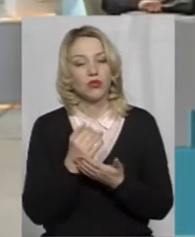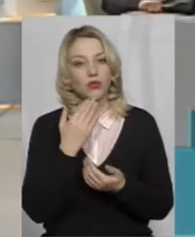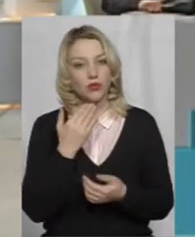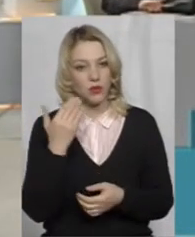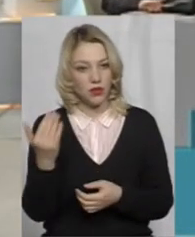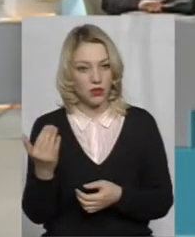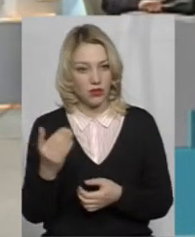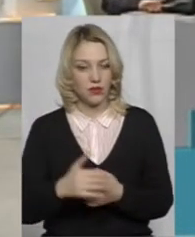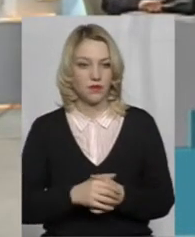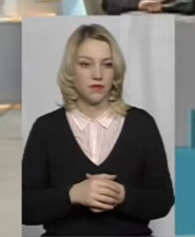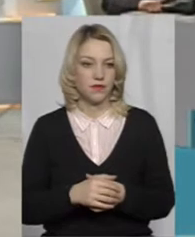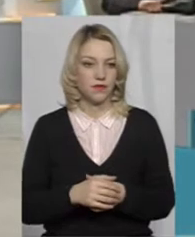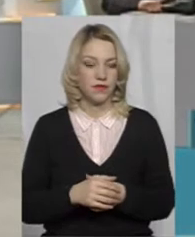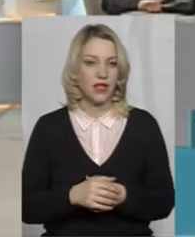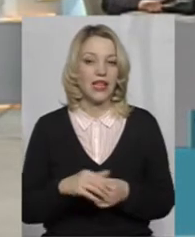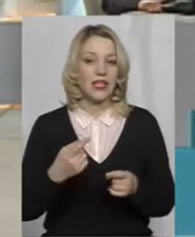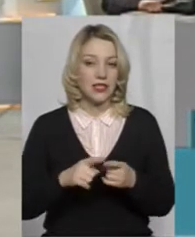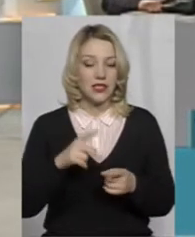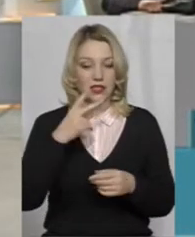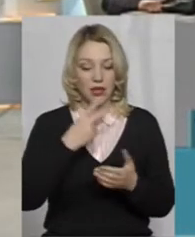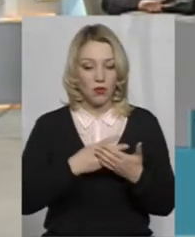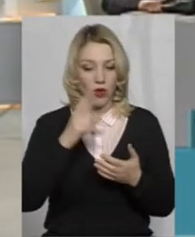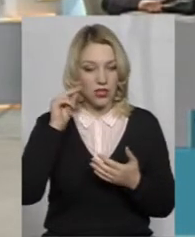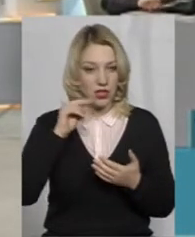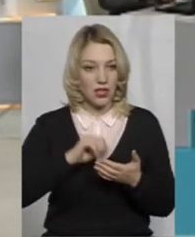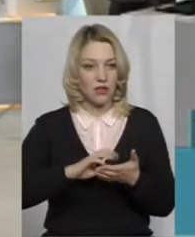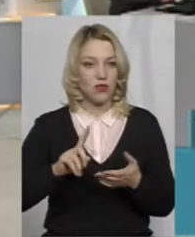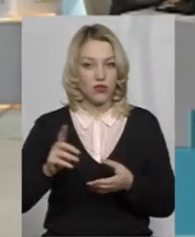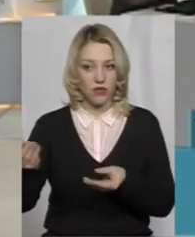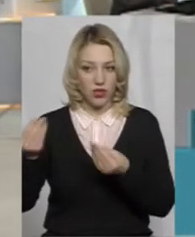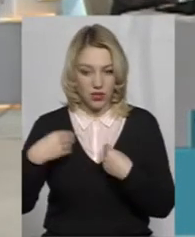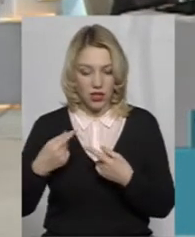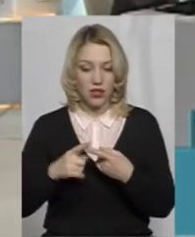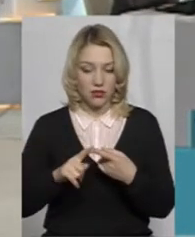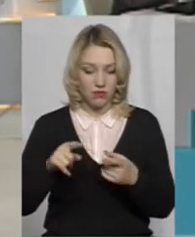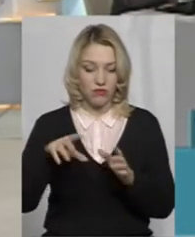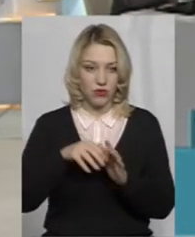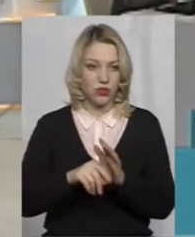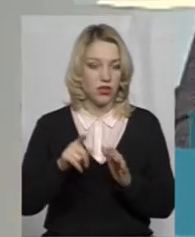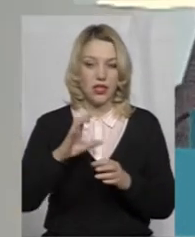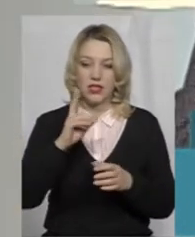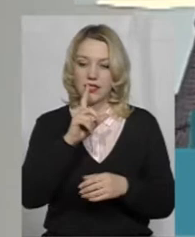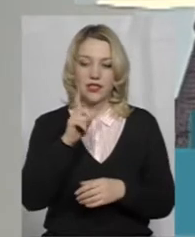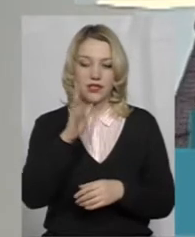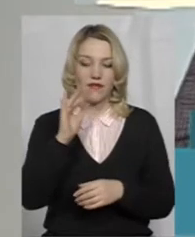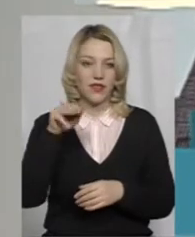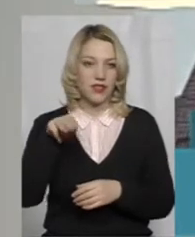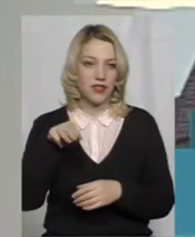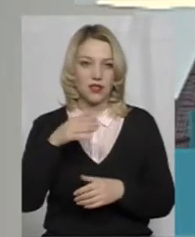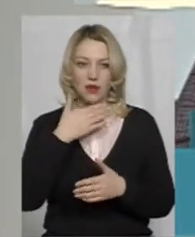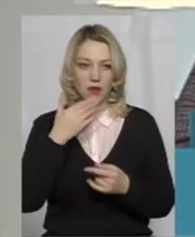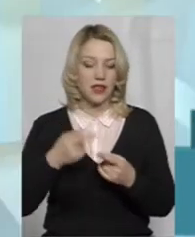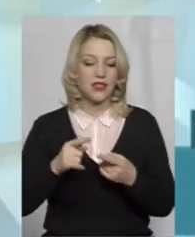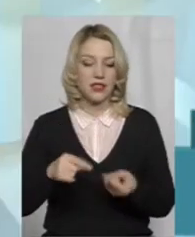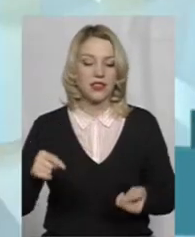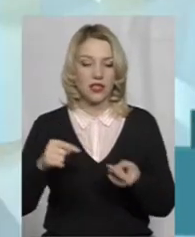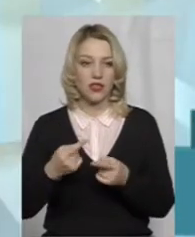Ну, це з тих показників, що вони нам дали, все і перерахували. А, тобто звіту немає, то ви не можете… Це згідно